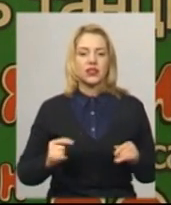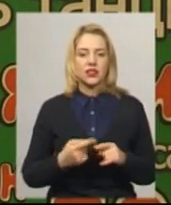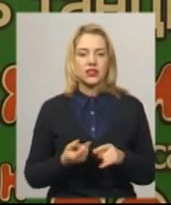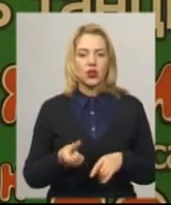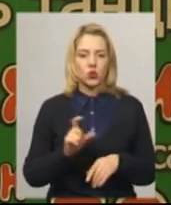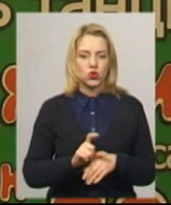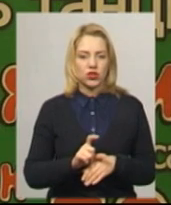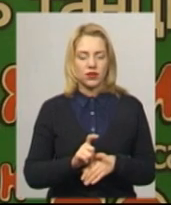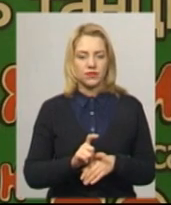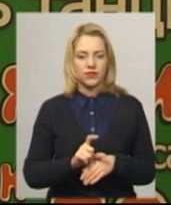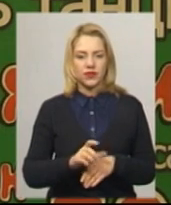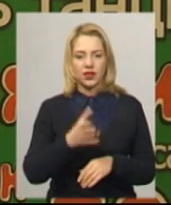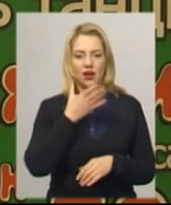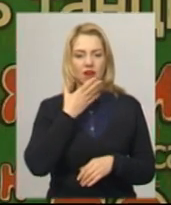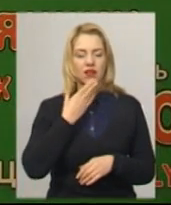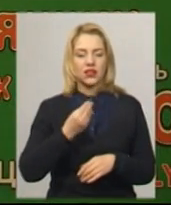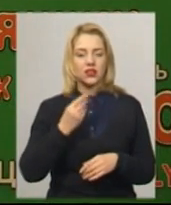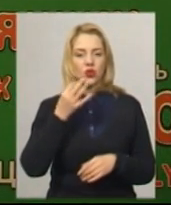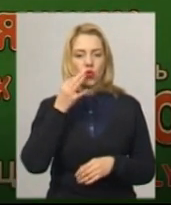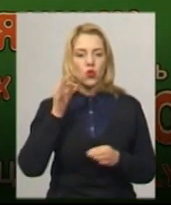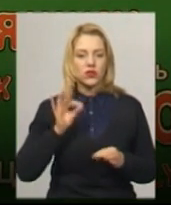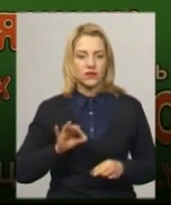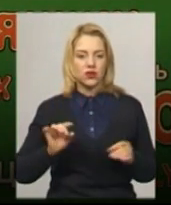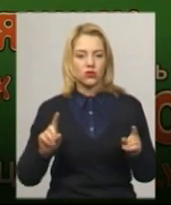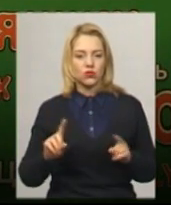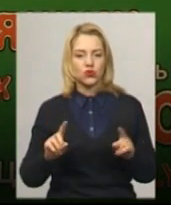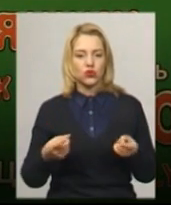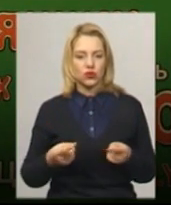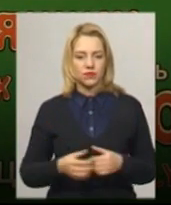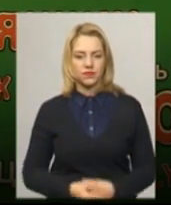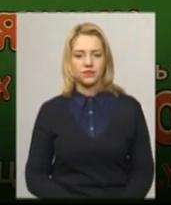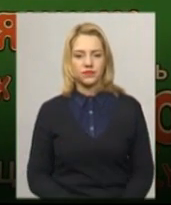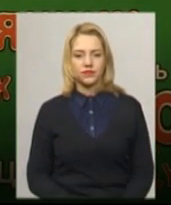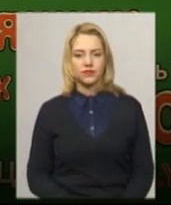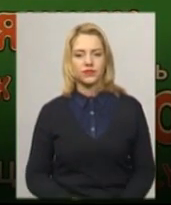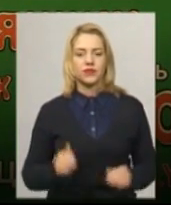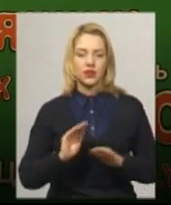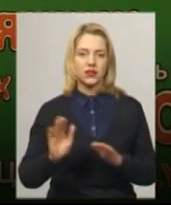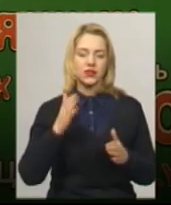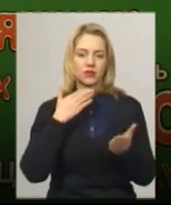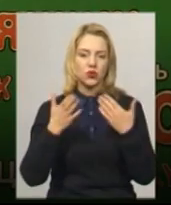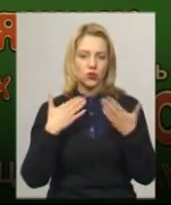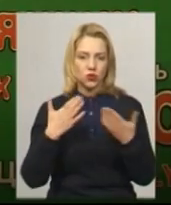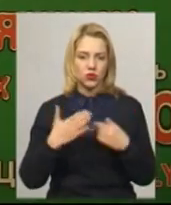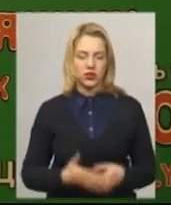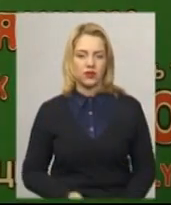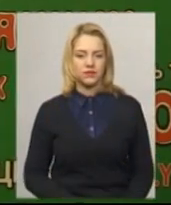гарний досвід, тому що вони спілкуються, вони